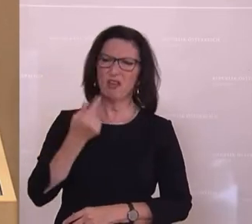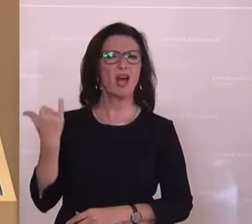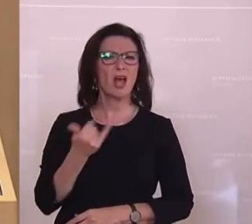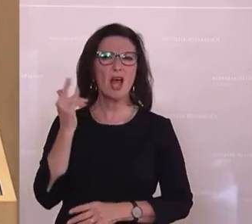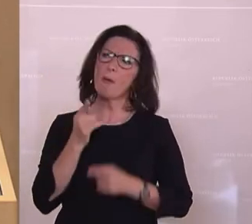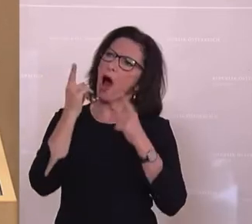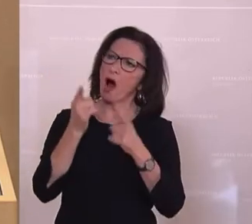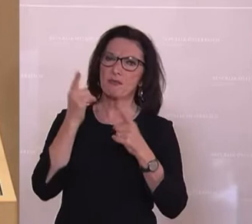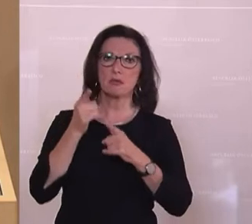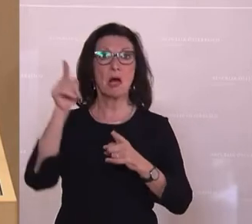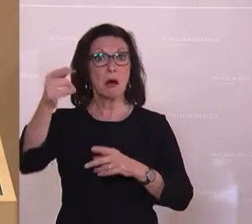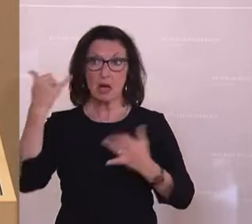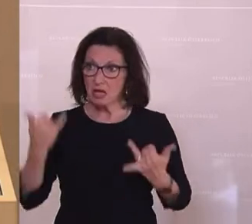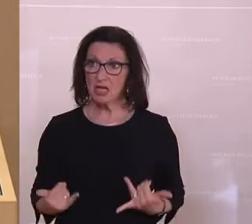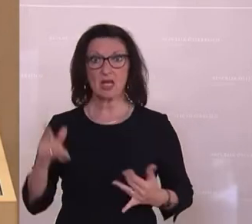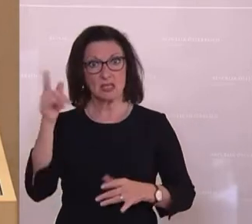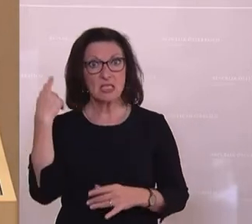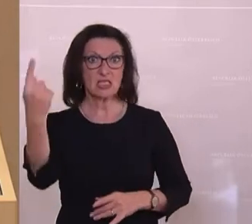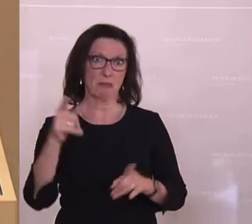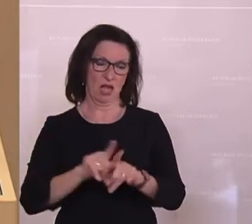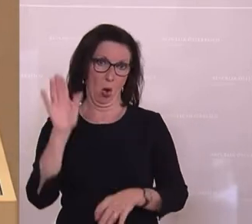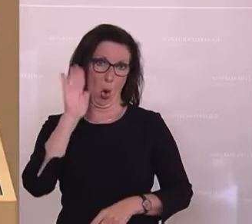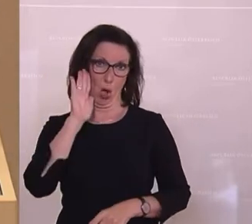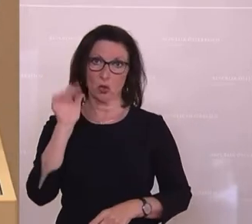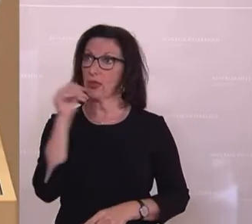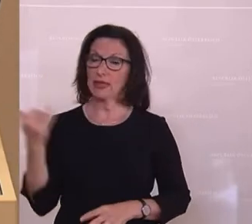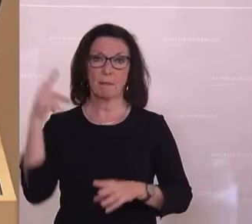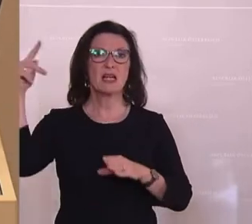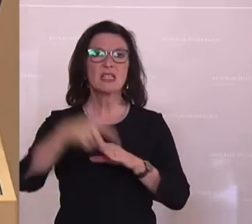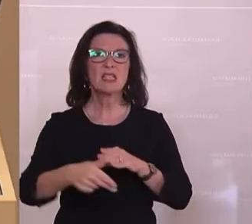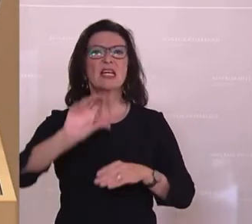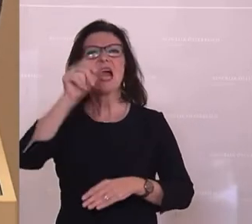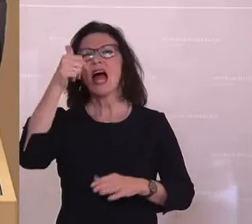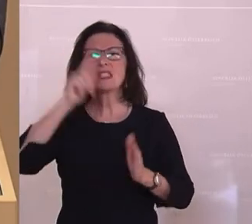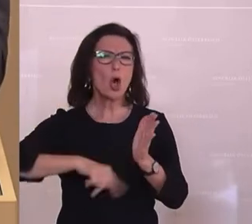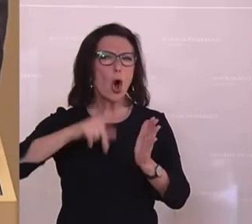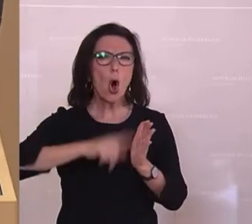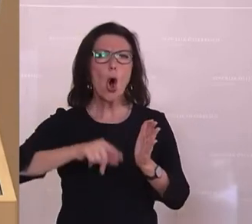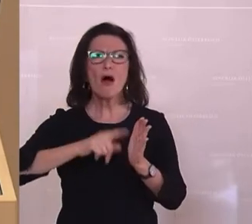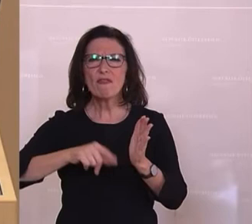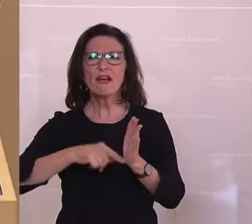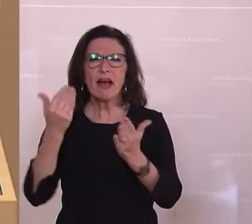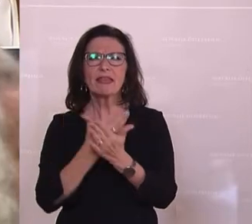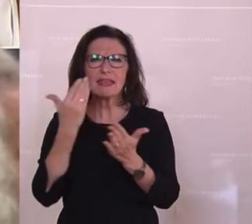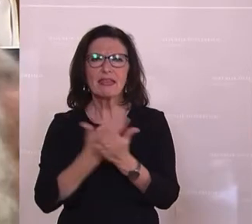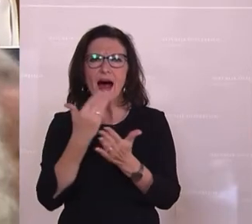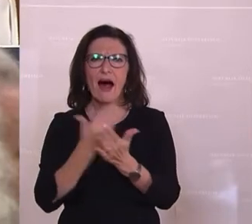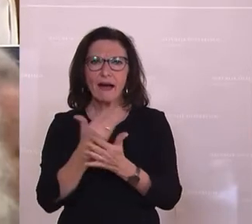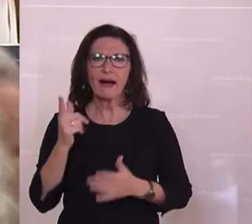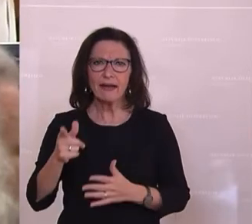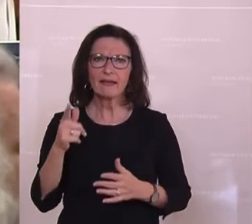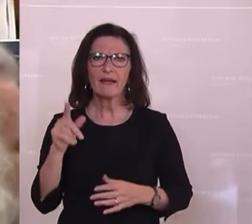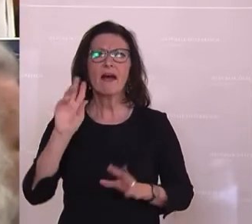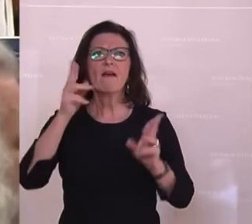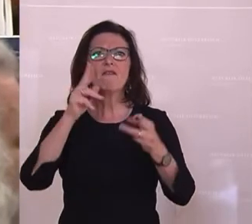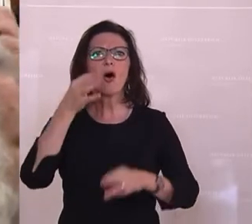nicht immer so dazwischenzurufen. Wissen Sie was? Eine der häufigsten Nachrichten, die ich auf Social Media während meinen Reden bekomme, ist, warum